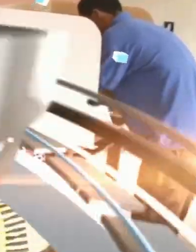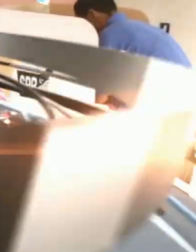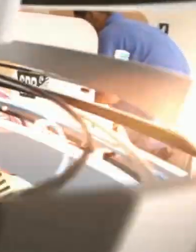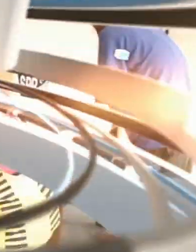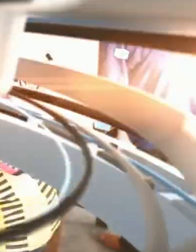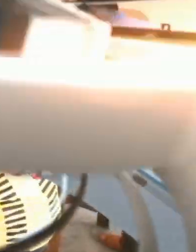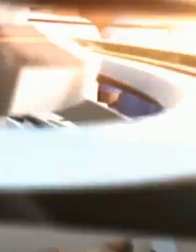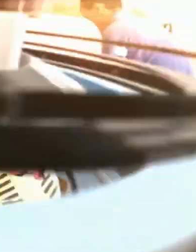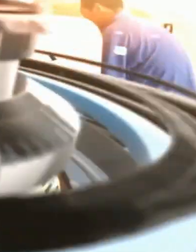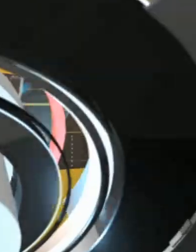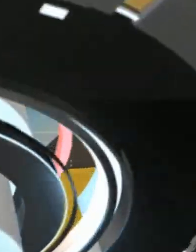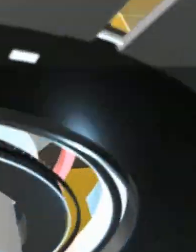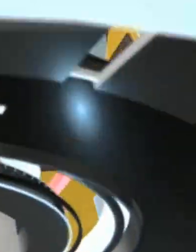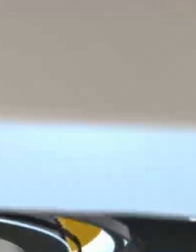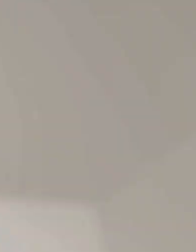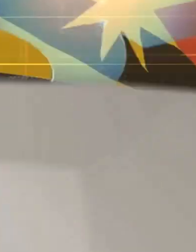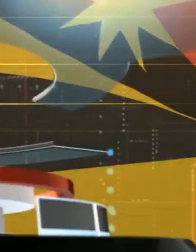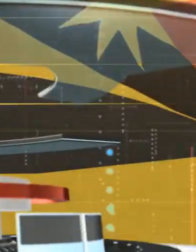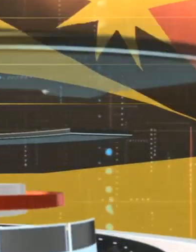Intro